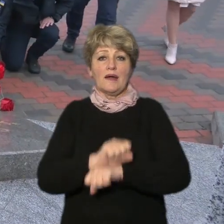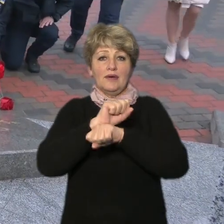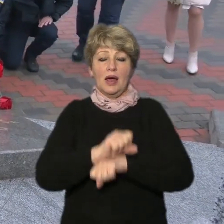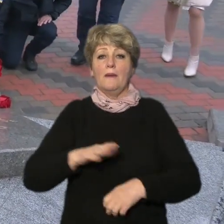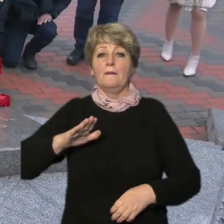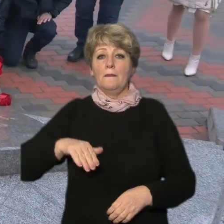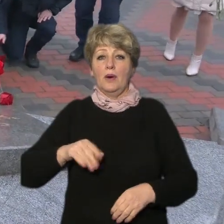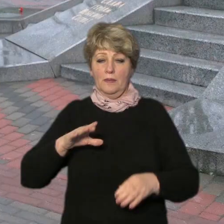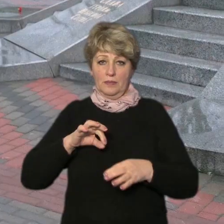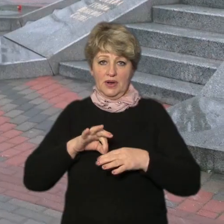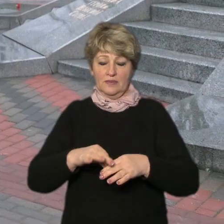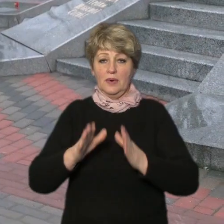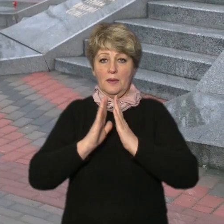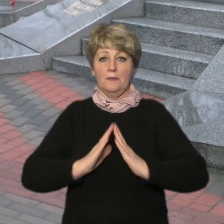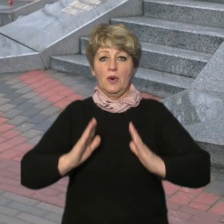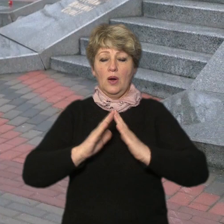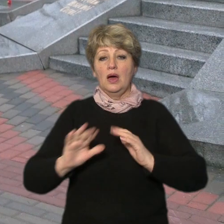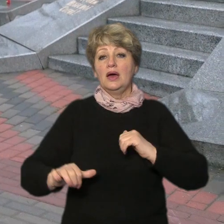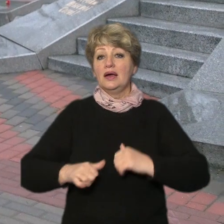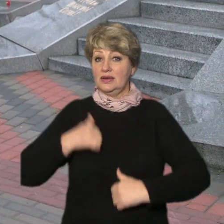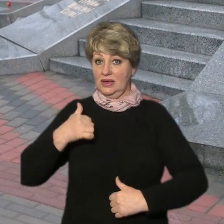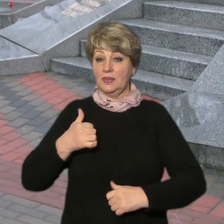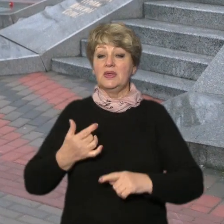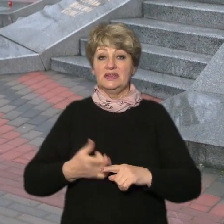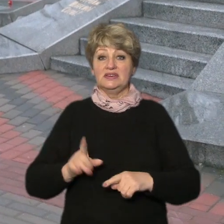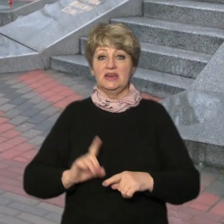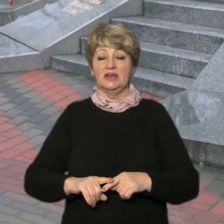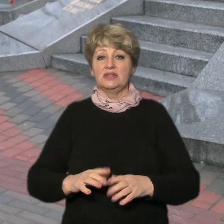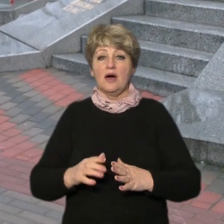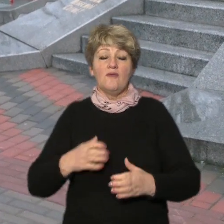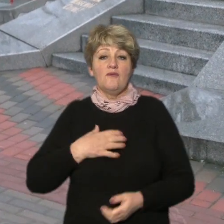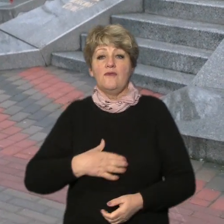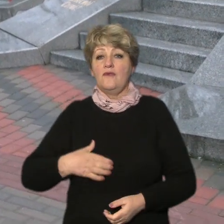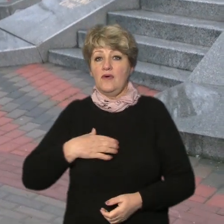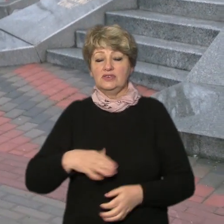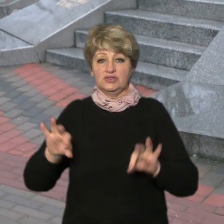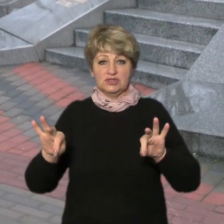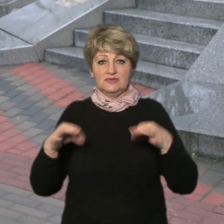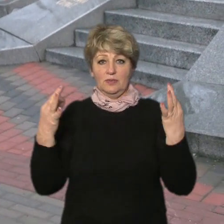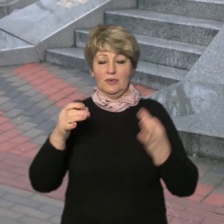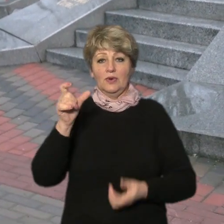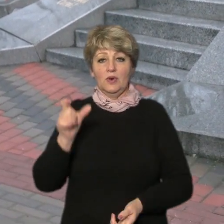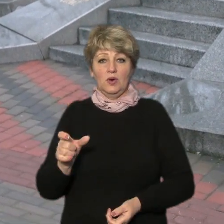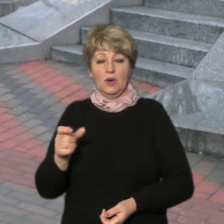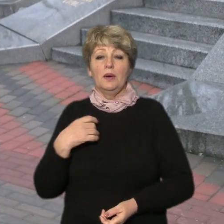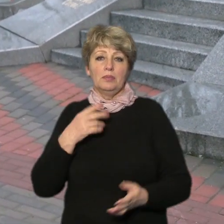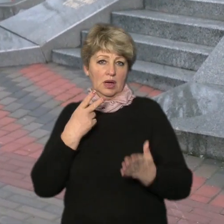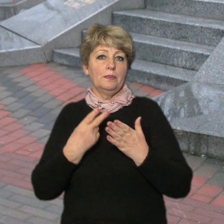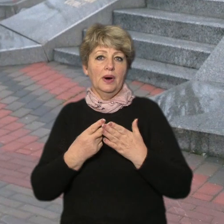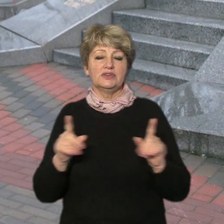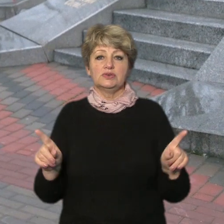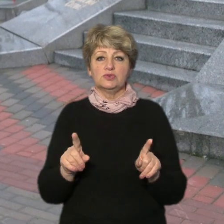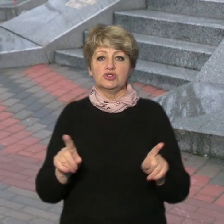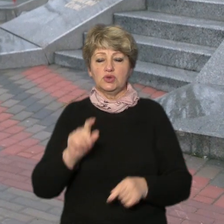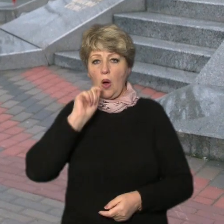відбувся молебень гідність це основоположна риса будь-якої вільної людини і ми бачимо що Україна